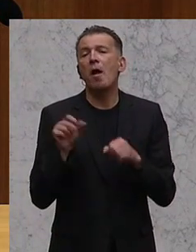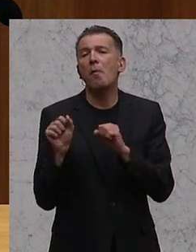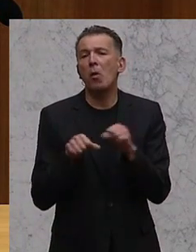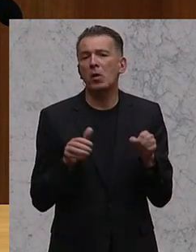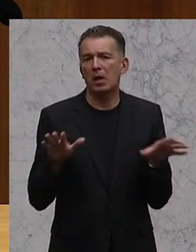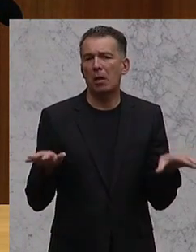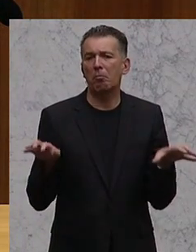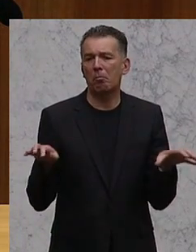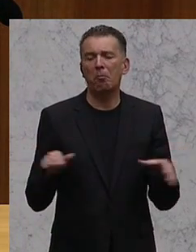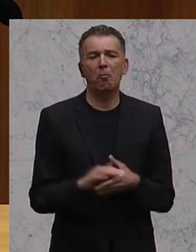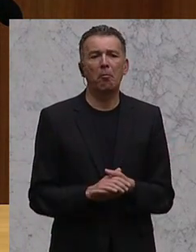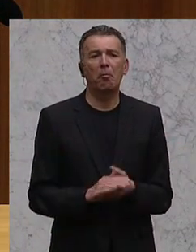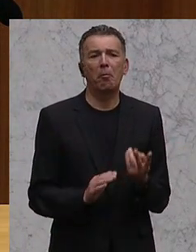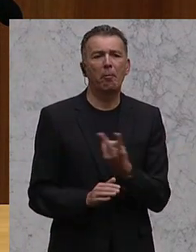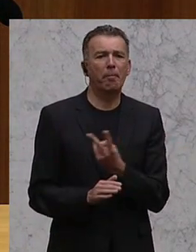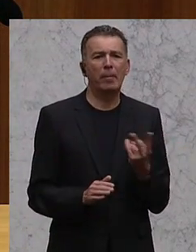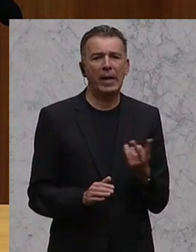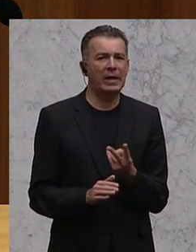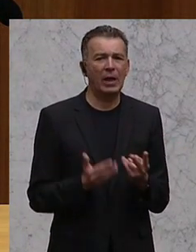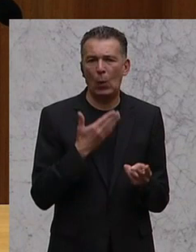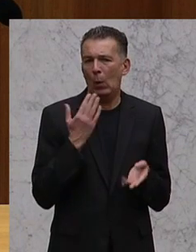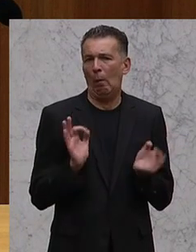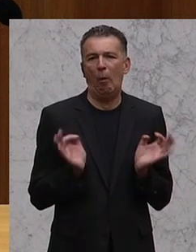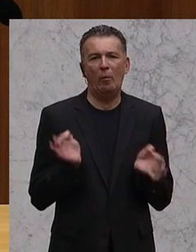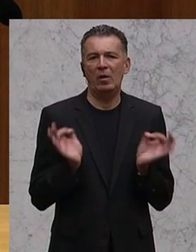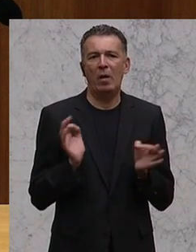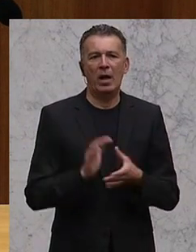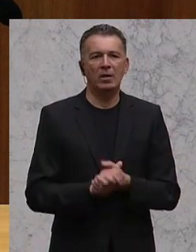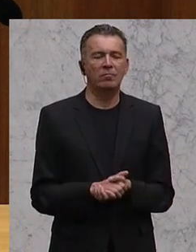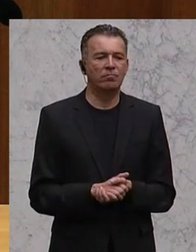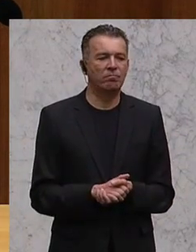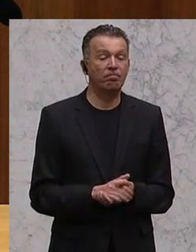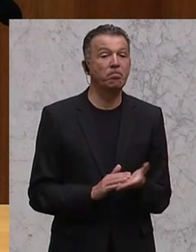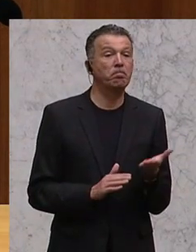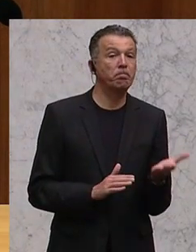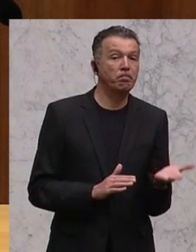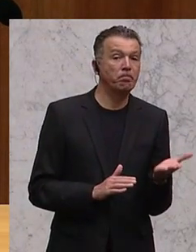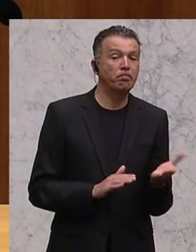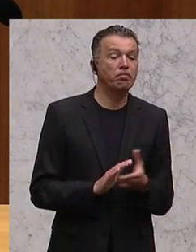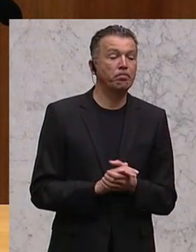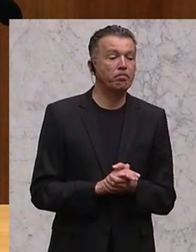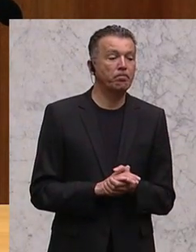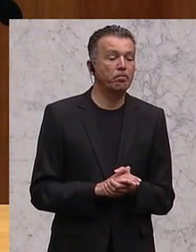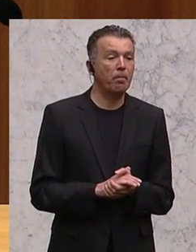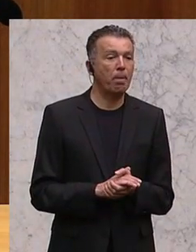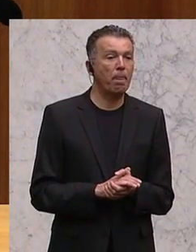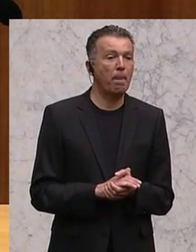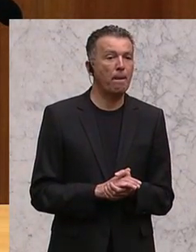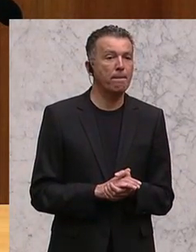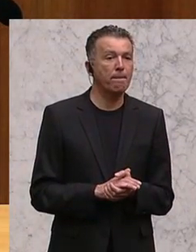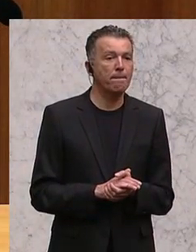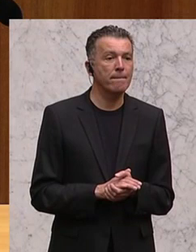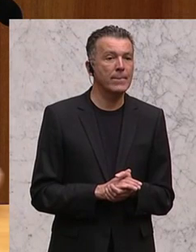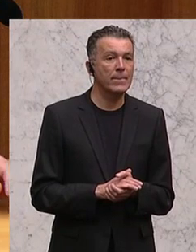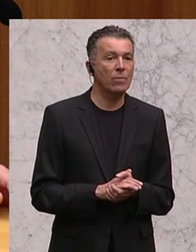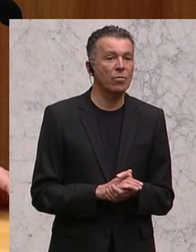beide sehr unoptimal sind, möchte ich jetzt einmal sagen. Das eine ist, sollte es zu einem